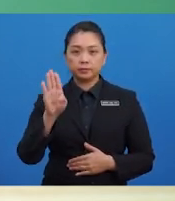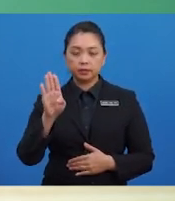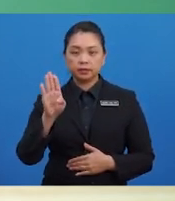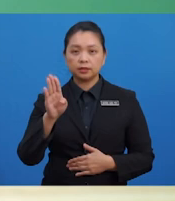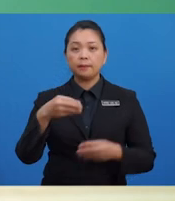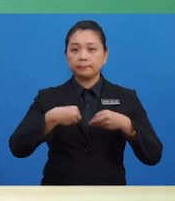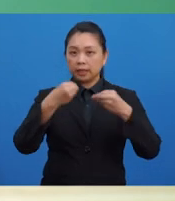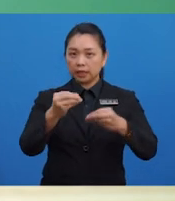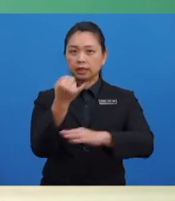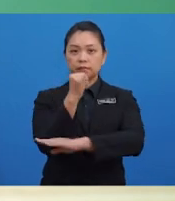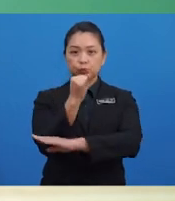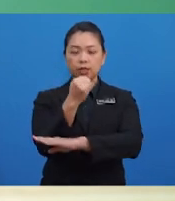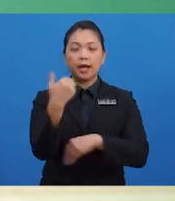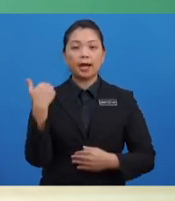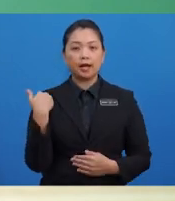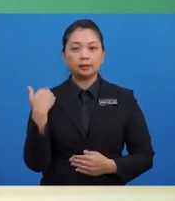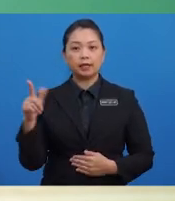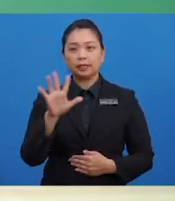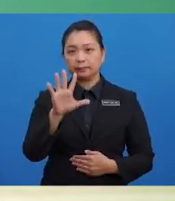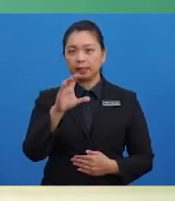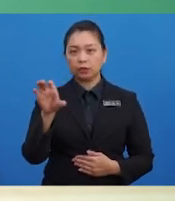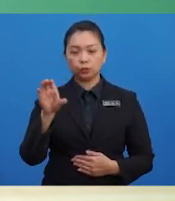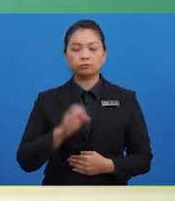ialah RM500.